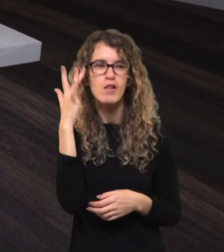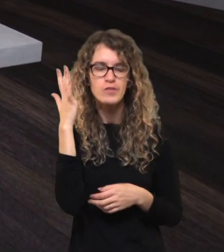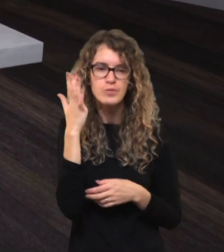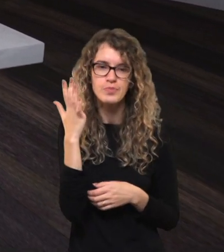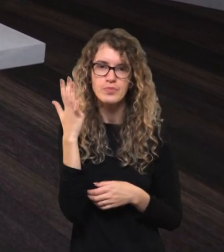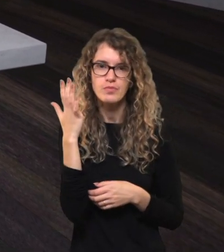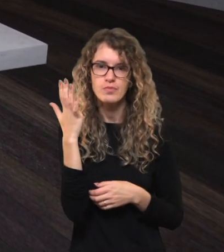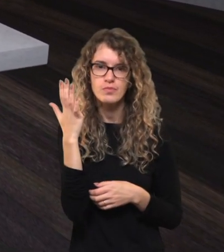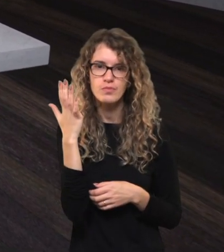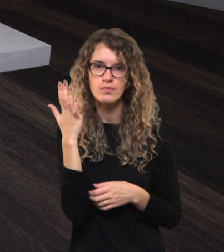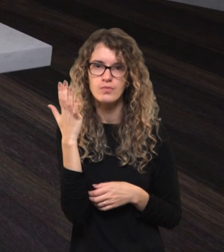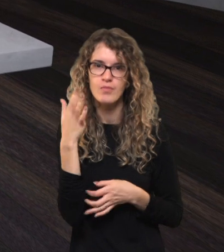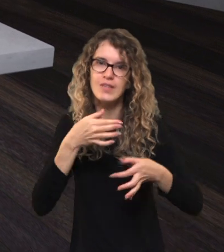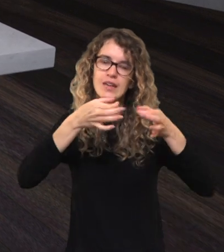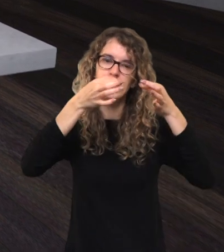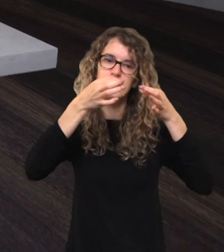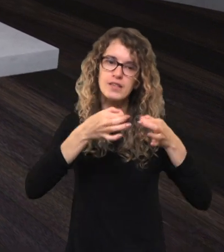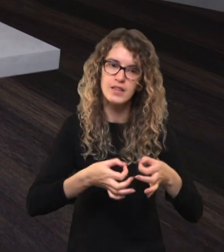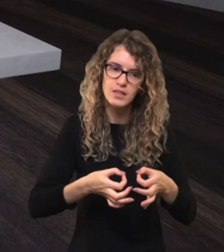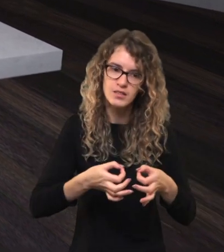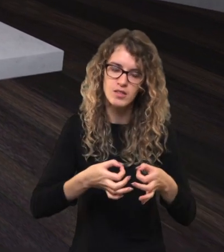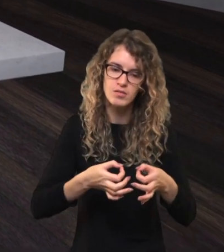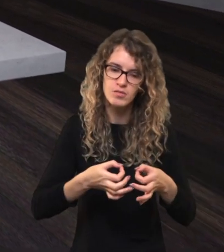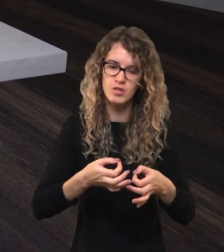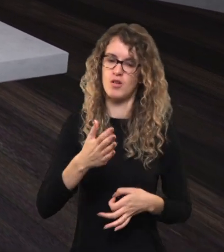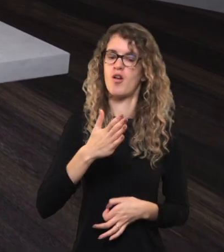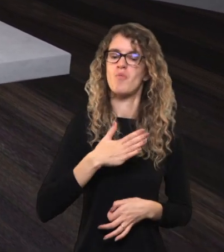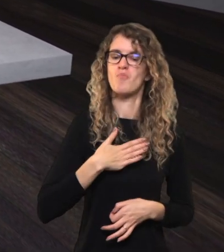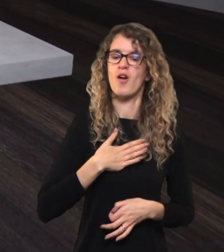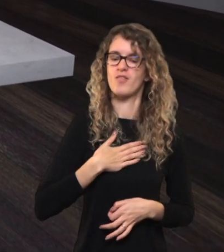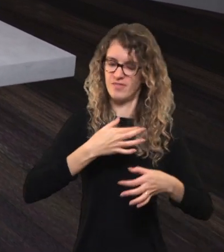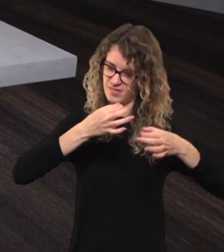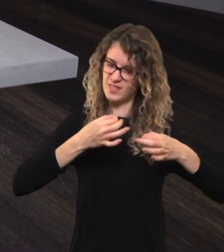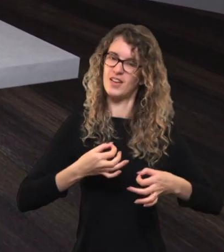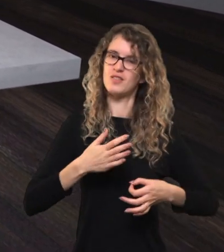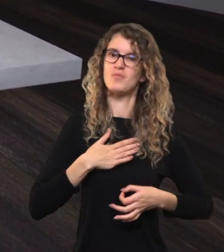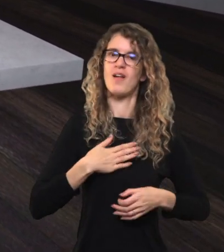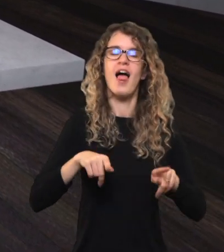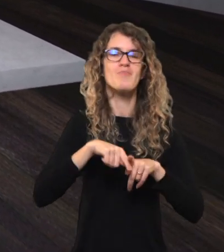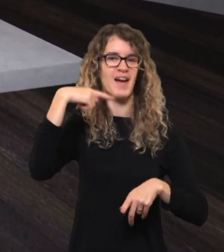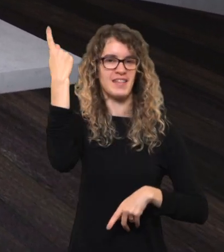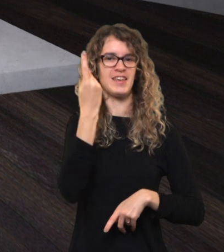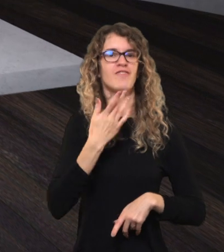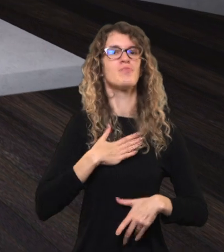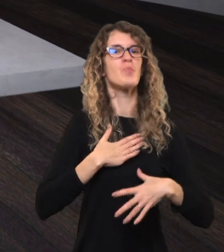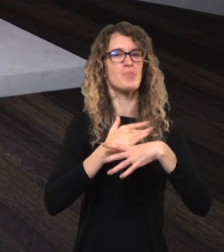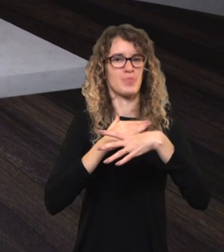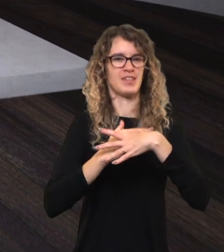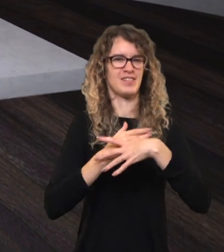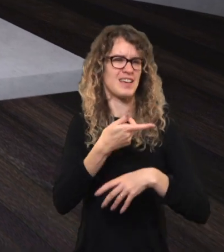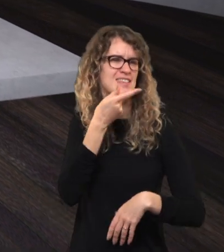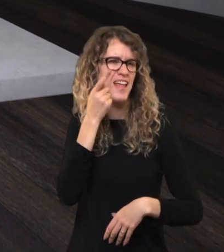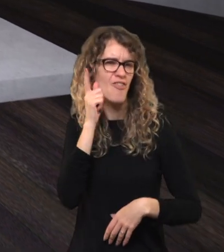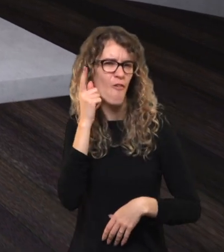sakyčiau, tas tiesos šališkumas, jeigu tai būtų galima. Tiesa mūsų pusiai.